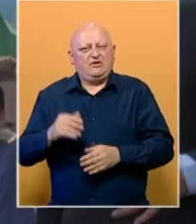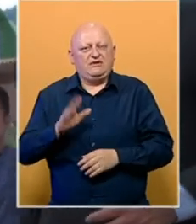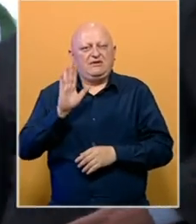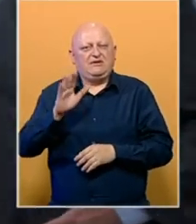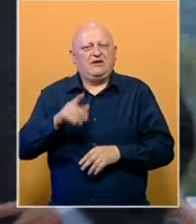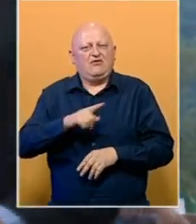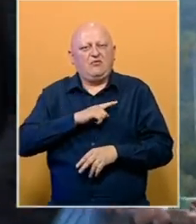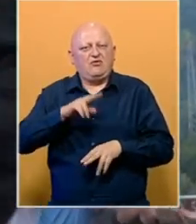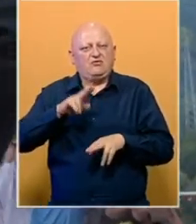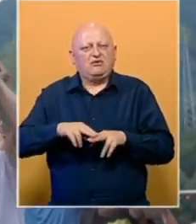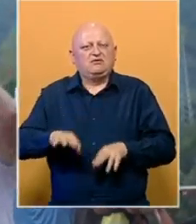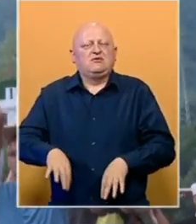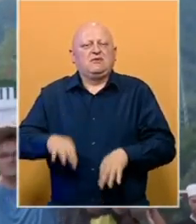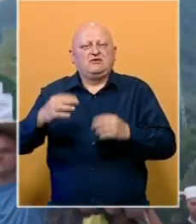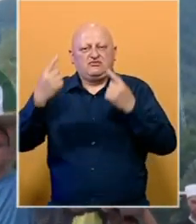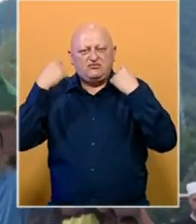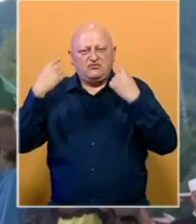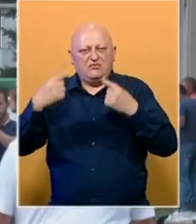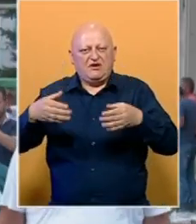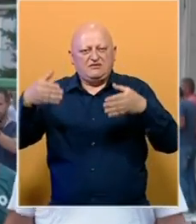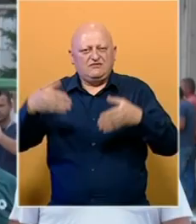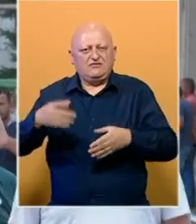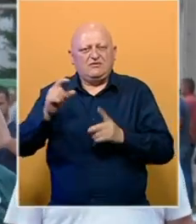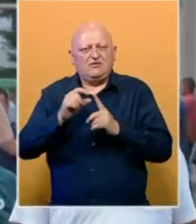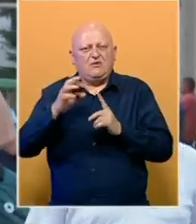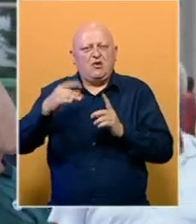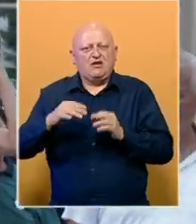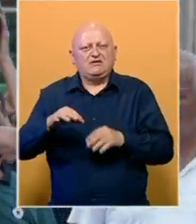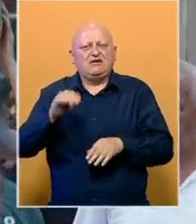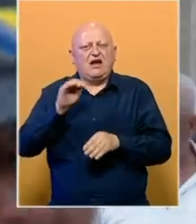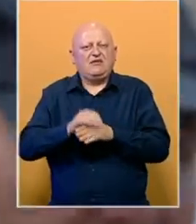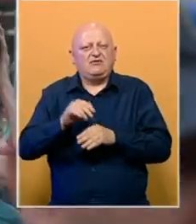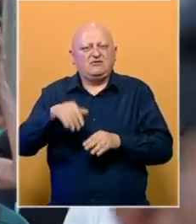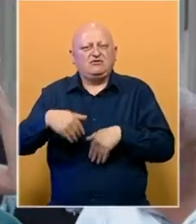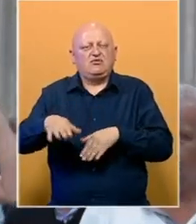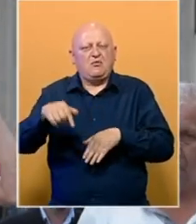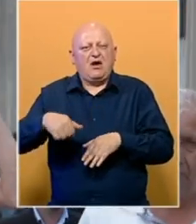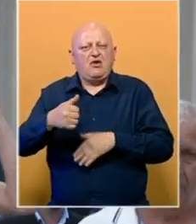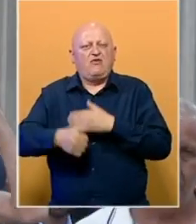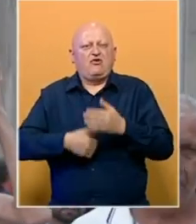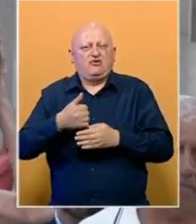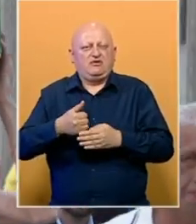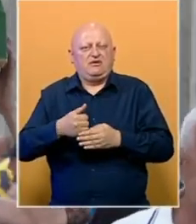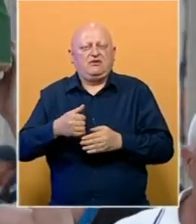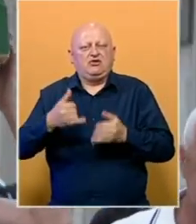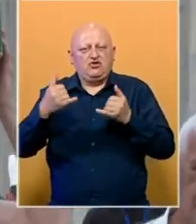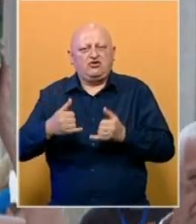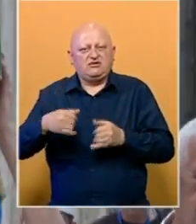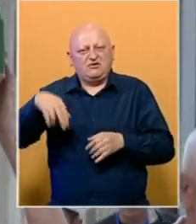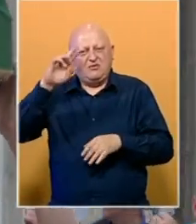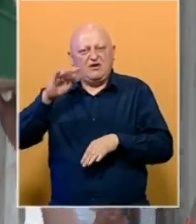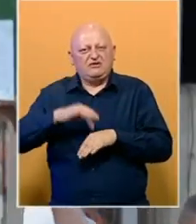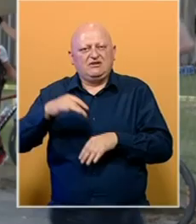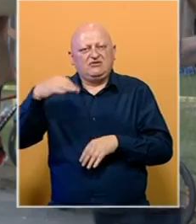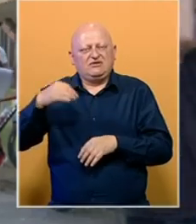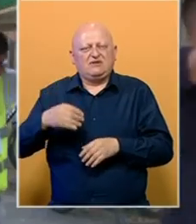kada je ubijen. Njegovi posmrtni ostaci pronađeni su u masovnoj grobnici Poljanci, a identifikovan je u maju ove godine. Do sada su